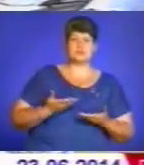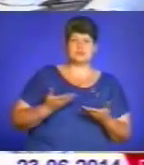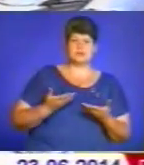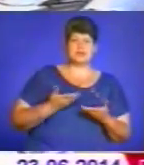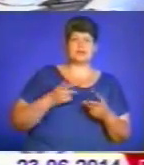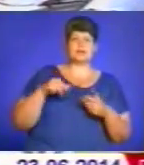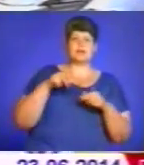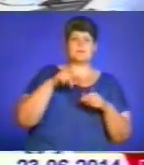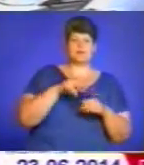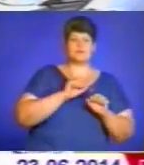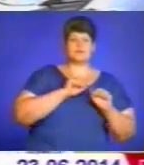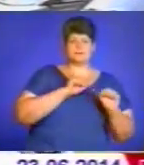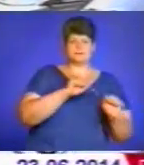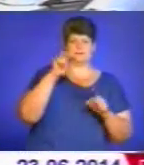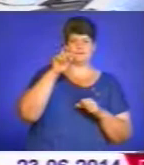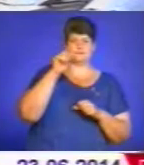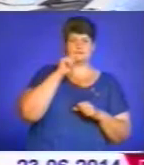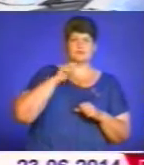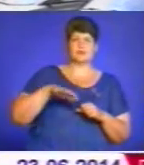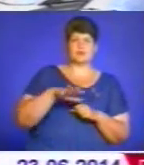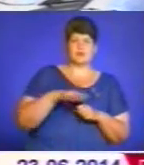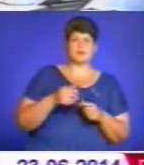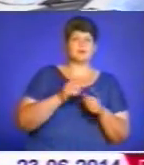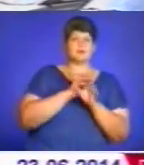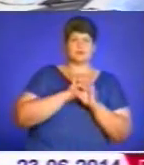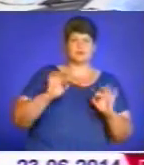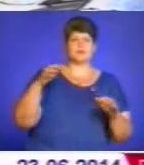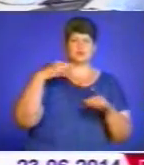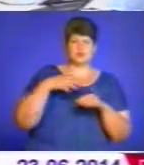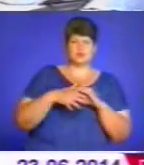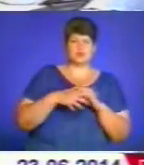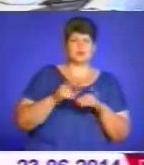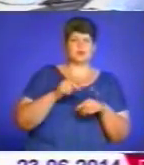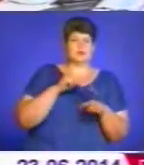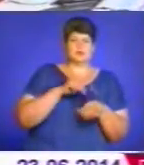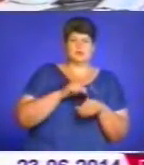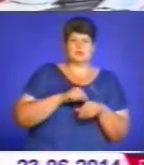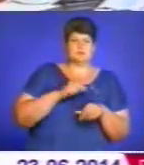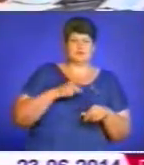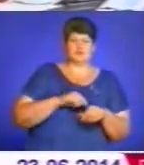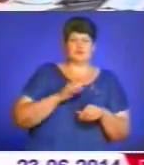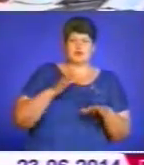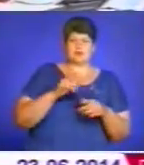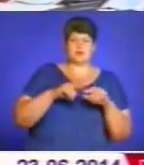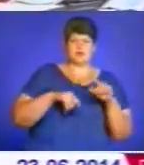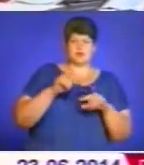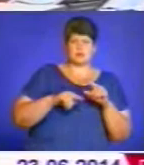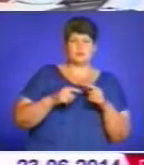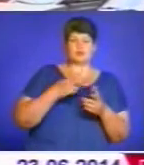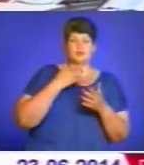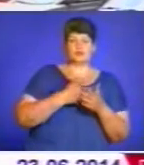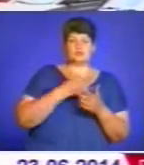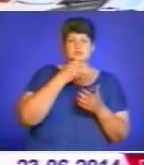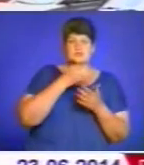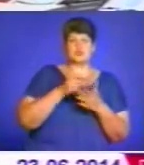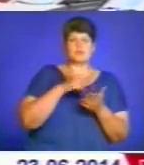який пішов оборонити країну. І ми добре розуміємо, ми висловлюємо глибокі співчуття рідним. Хочеться звернути увагу на те, щоб міська рада